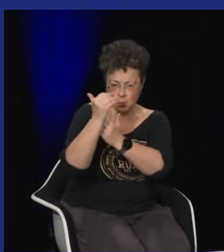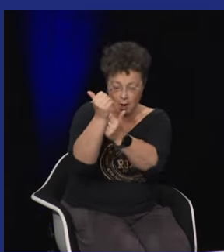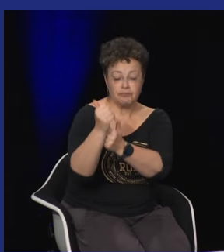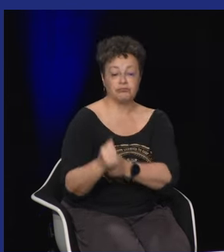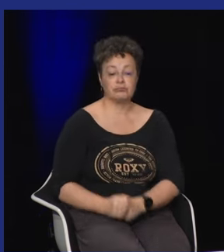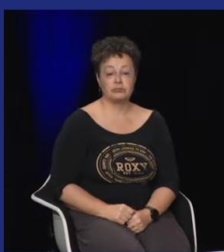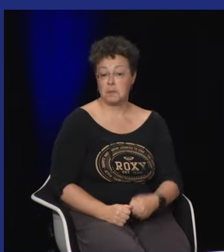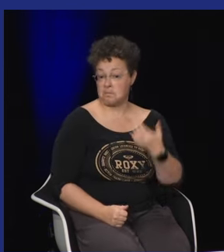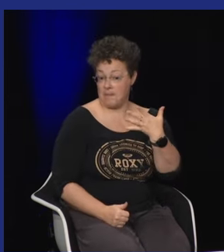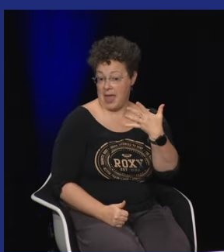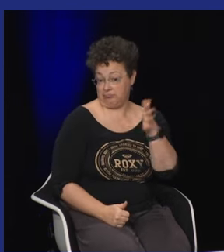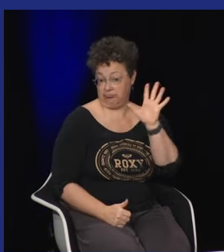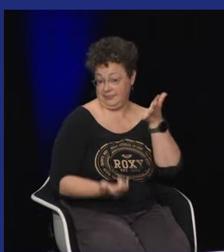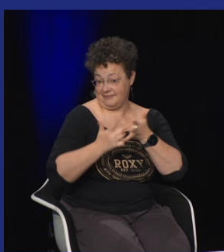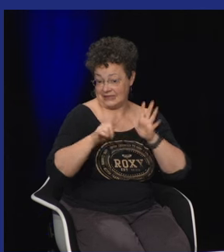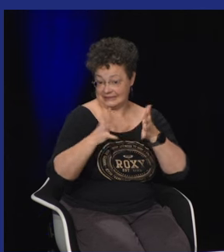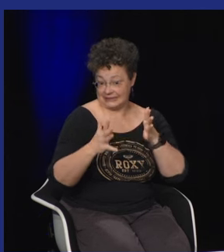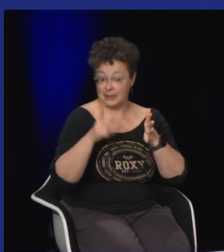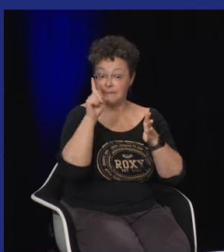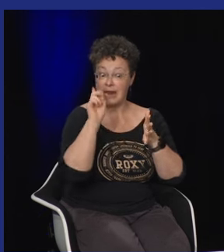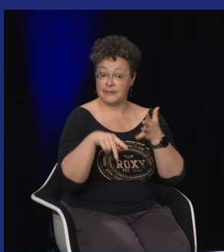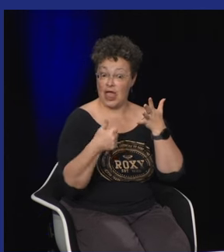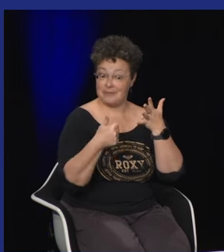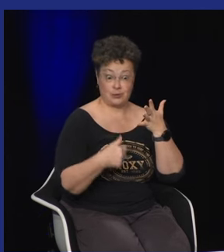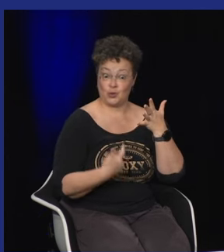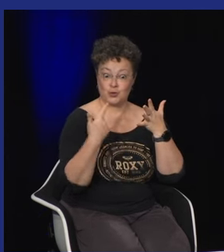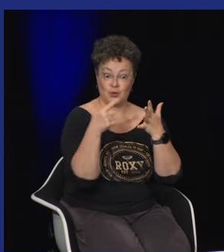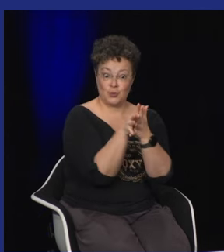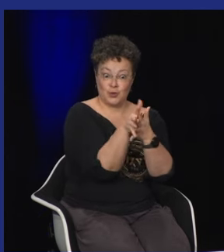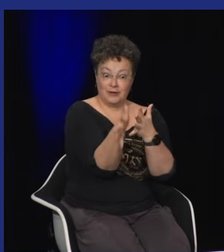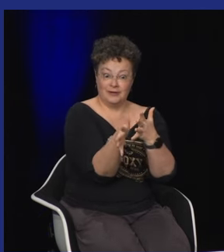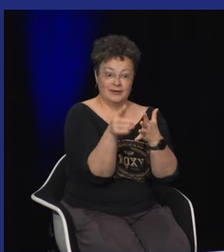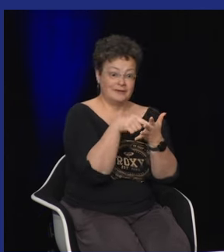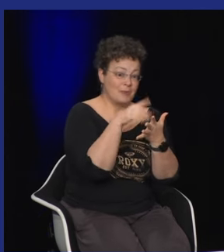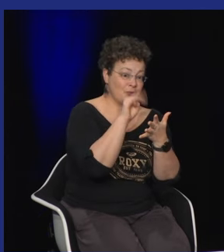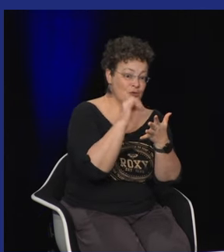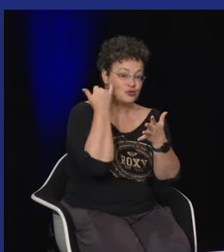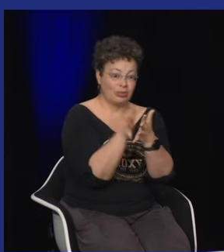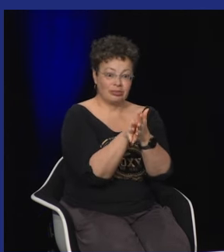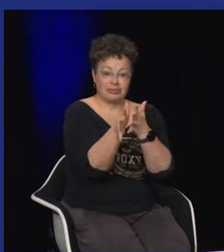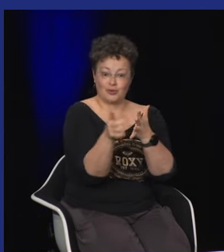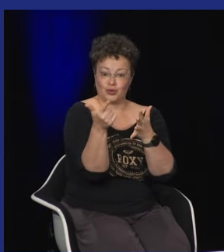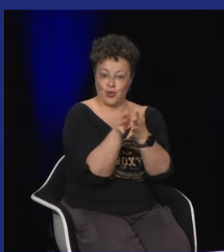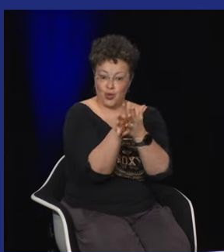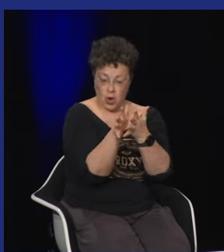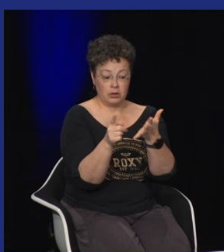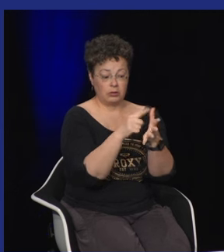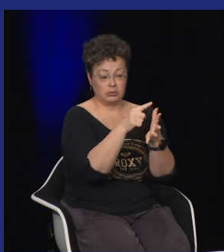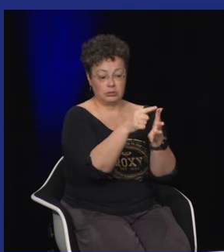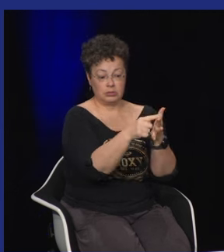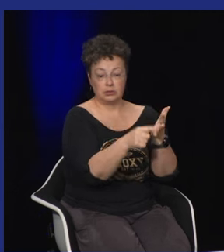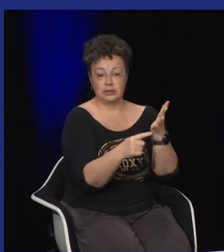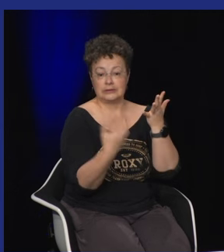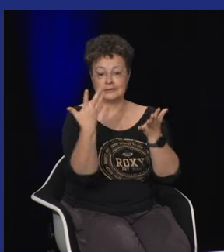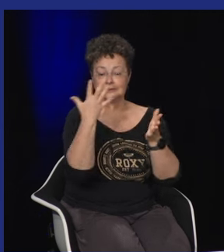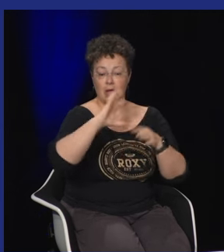le jaune c'est la lumière l'espoir bien sûr et les mains on voit très bien la main mais en fait voilà donc il y a deux mains